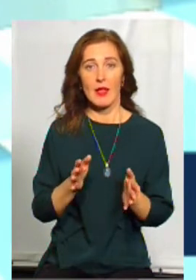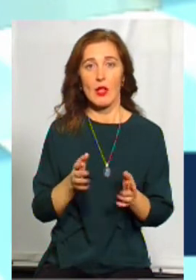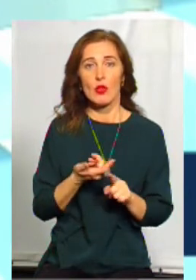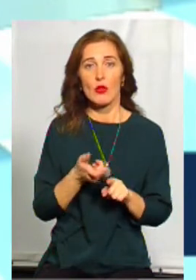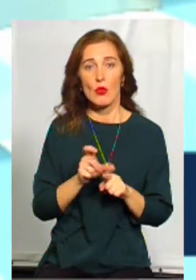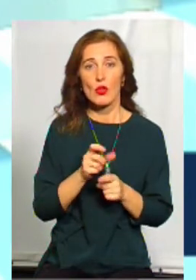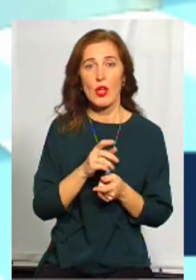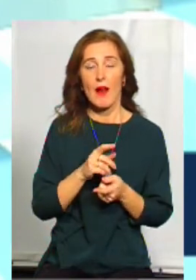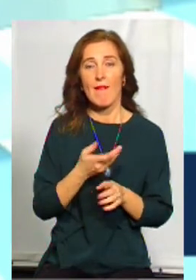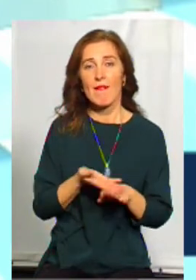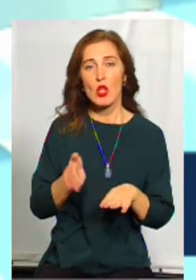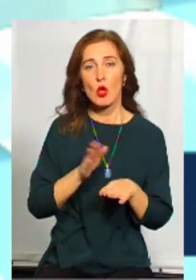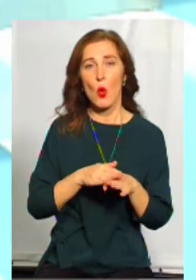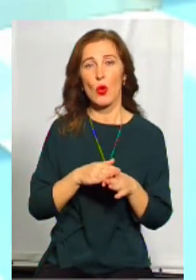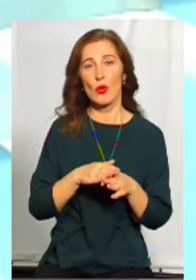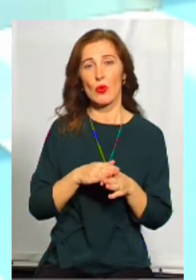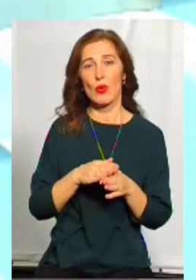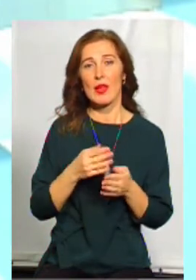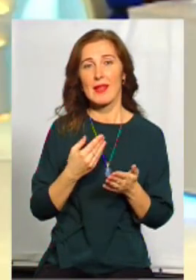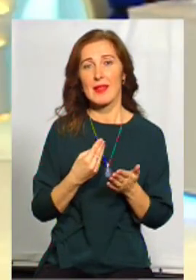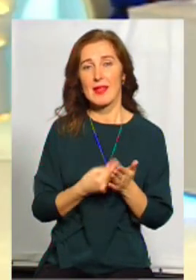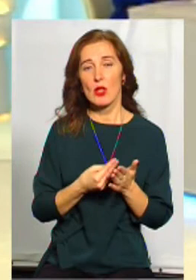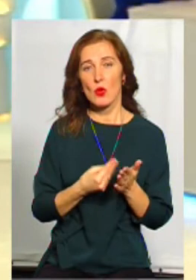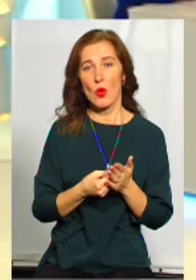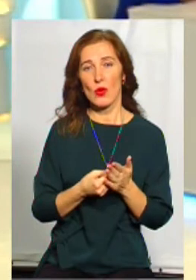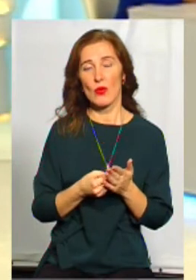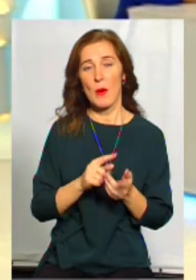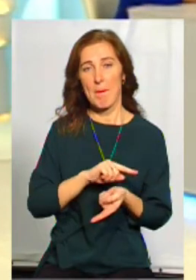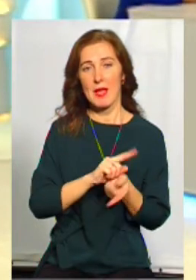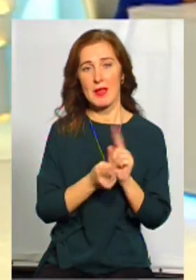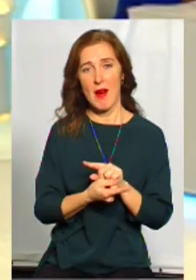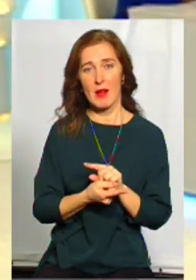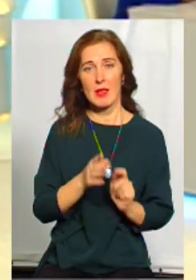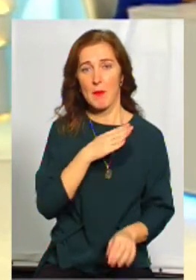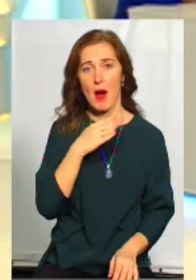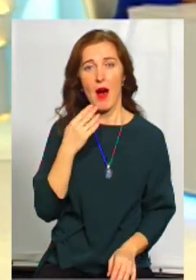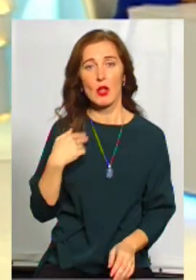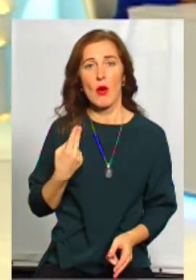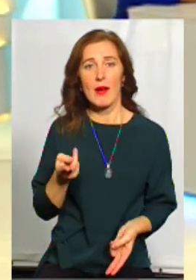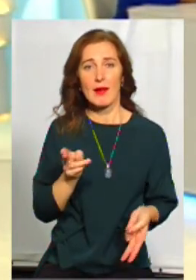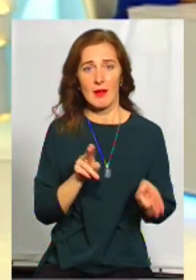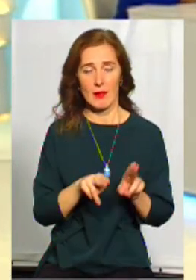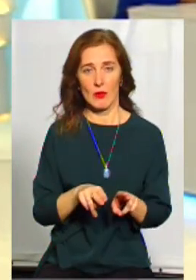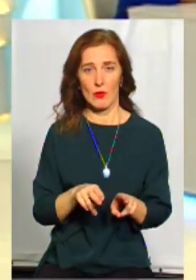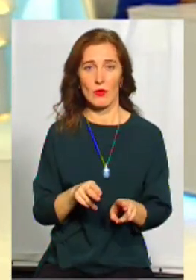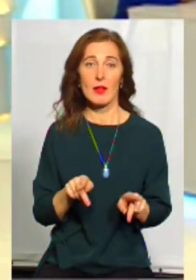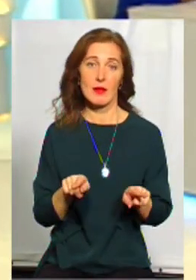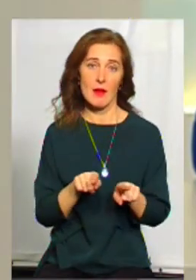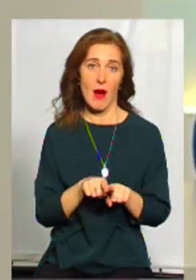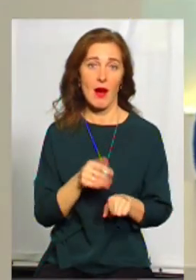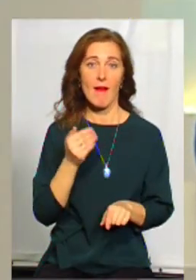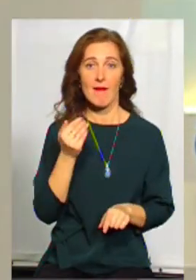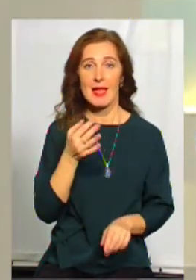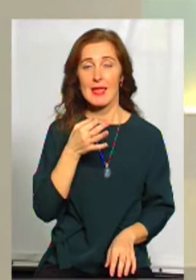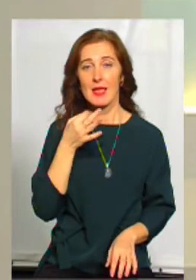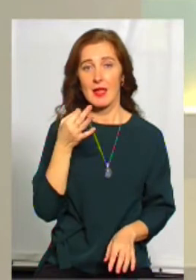ціною вона мінялася і міняється, тому що щоденно ми гинуть, розумієте? Так, змінилися, от ви сказали про маніпуляцію,